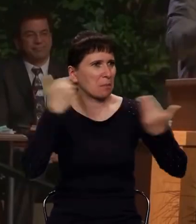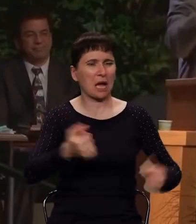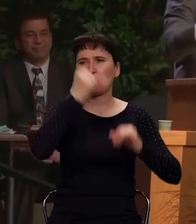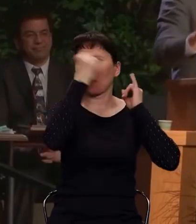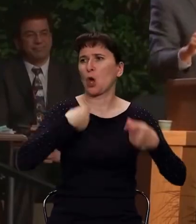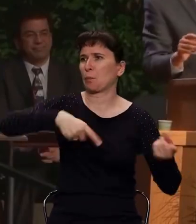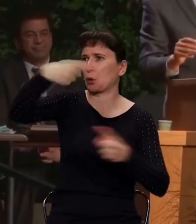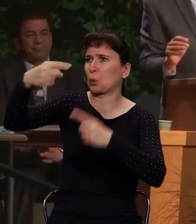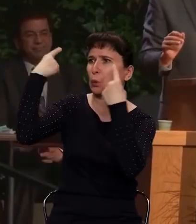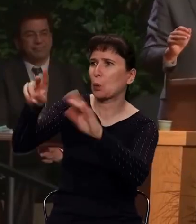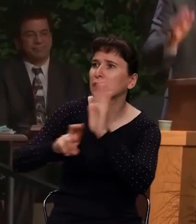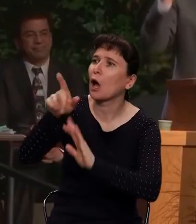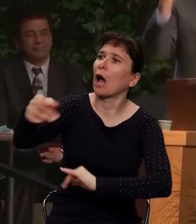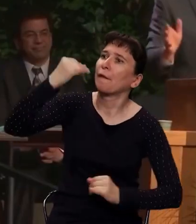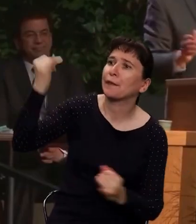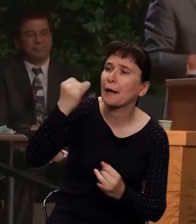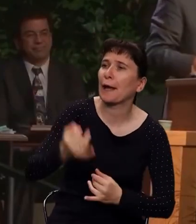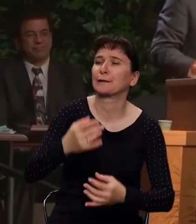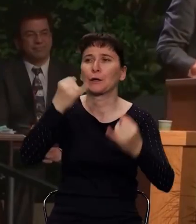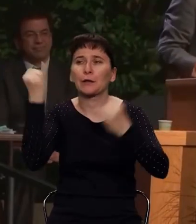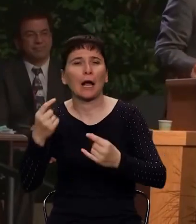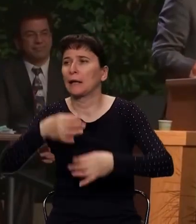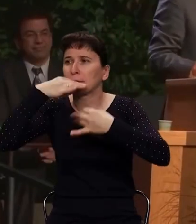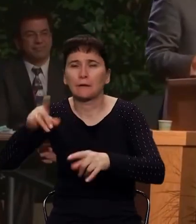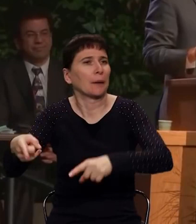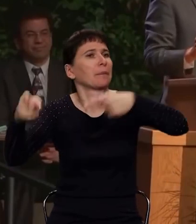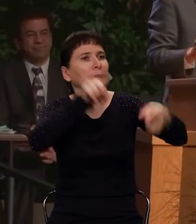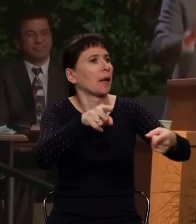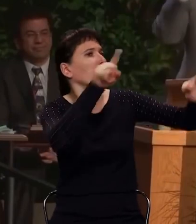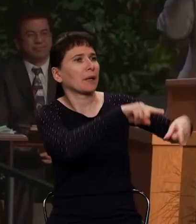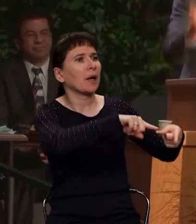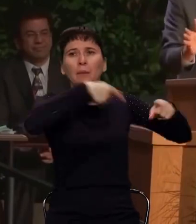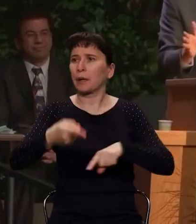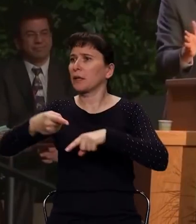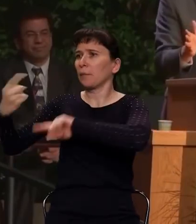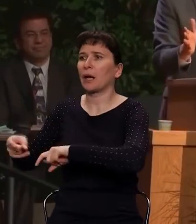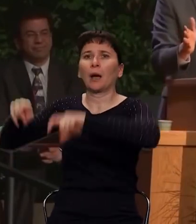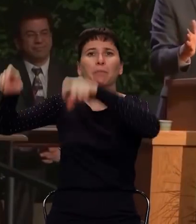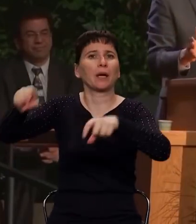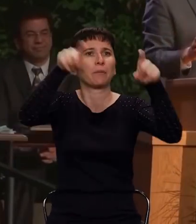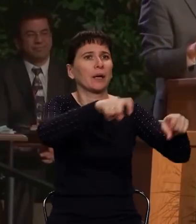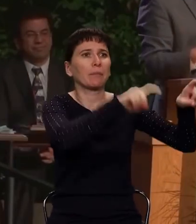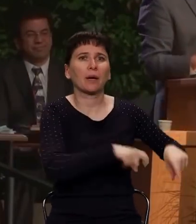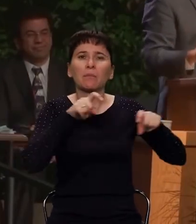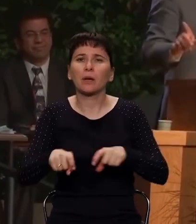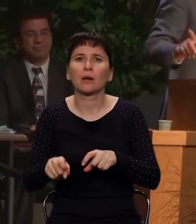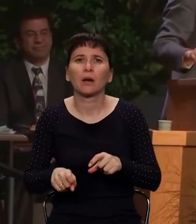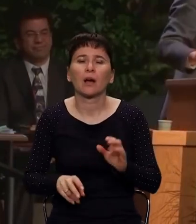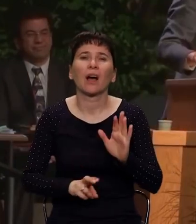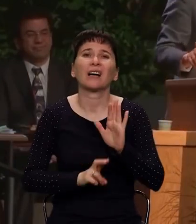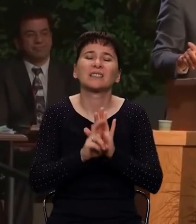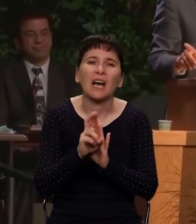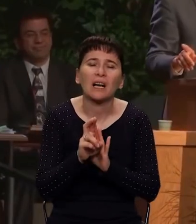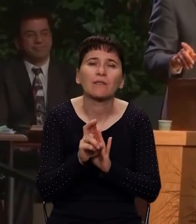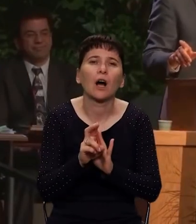до конца жизни, или не обойти, все, не понравилась одна, иди в другую, не понравилась третья, пойди в десятую, церкви идеальной не